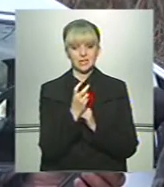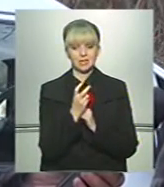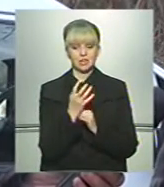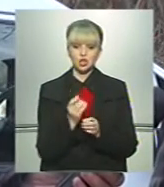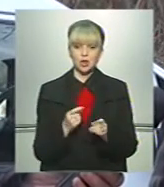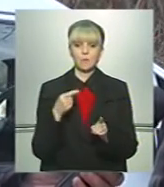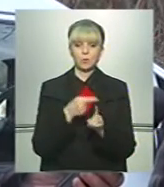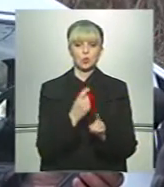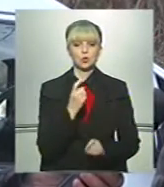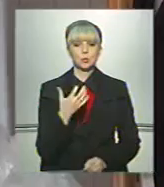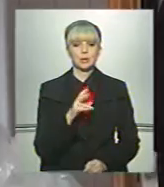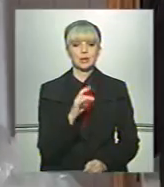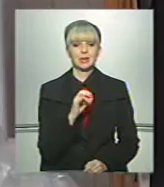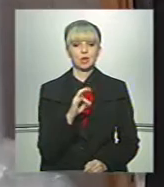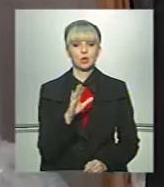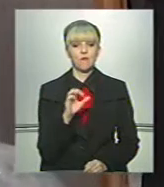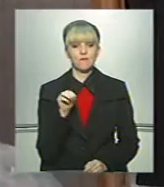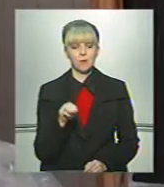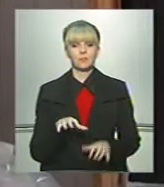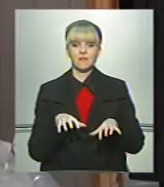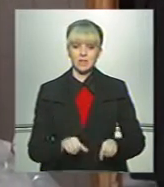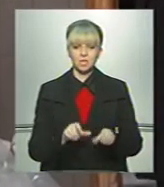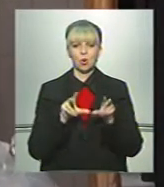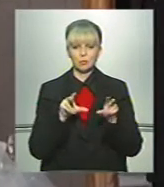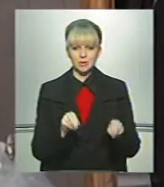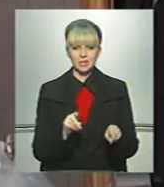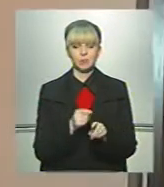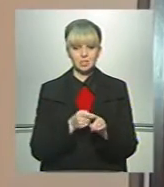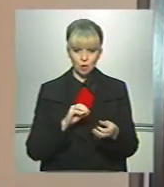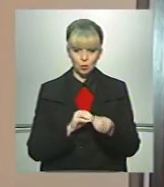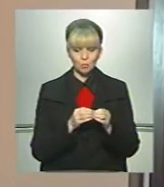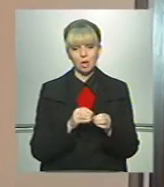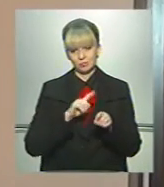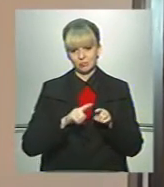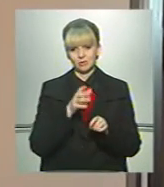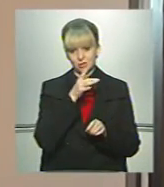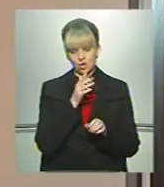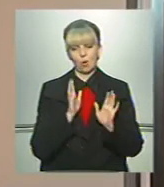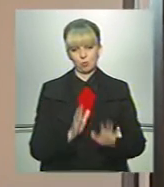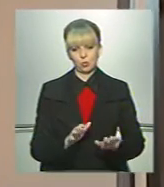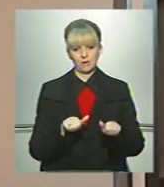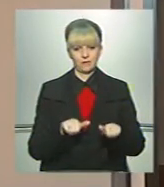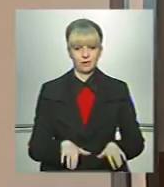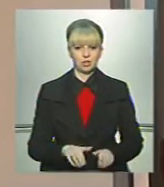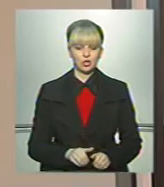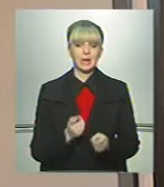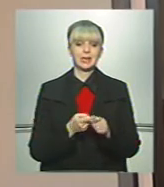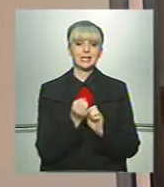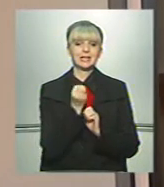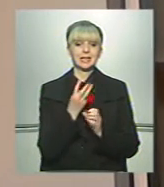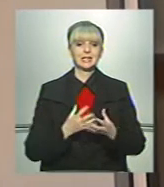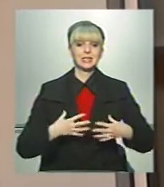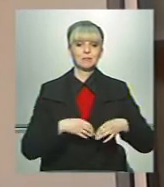ще плюс 150 кіловатт». Влада обіцяє, що і ця проблема найближчим часом буде вирішеною. І 13